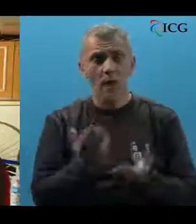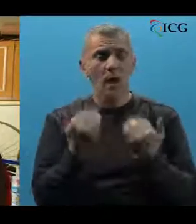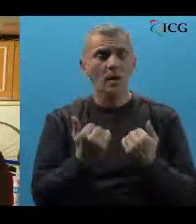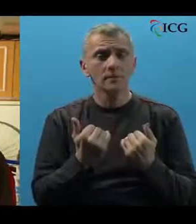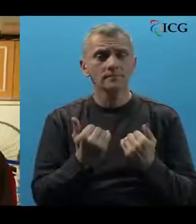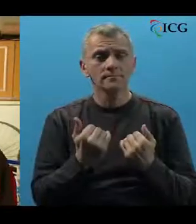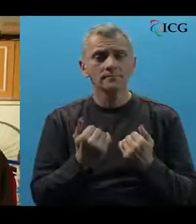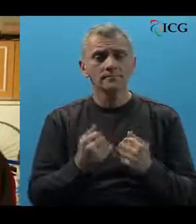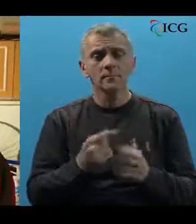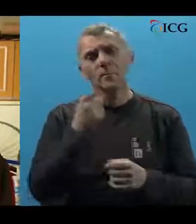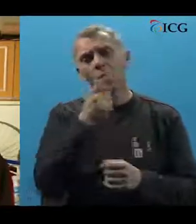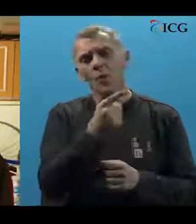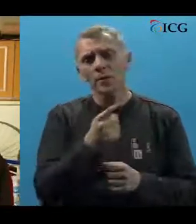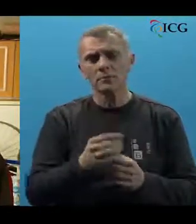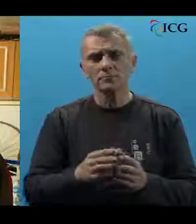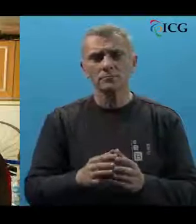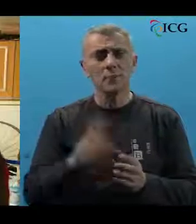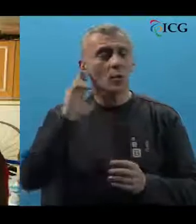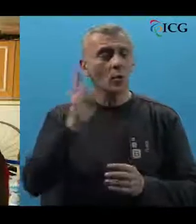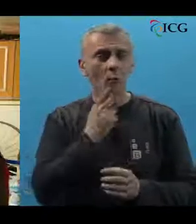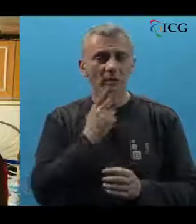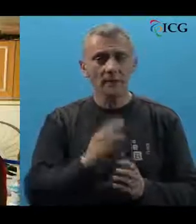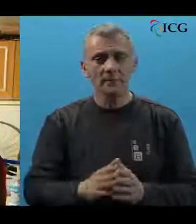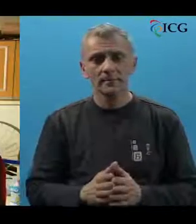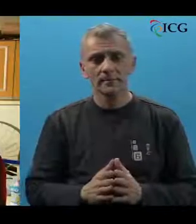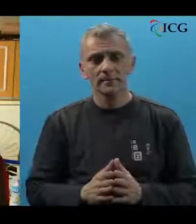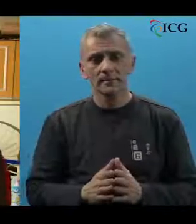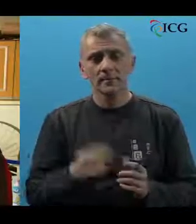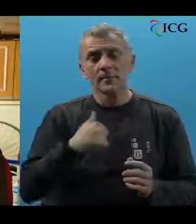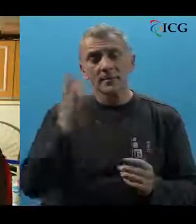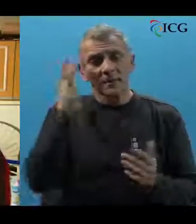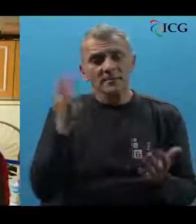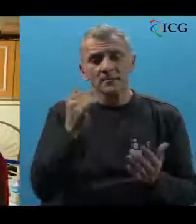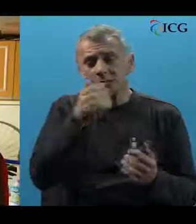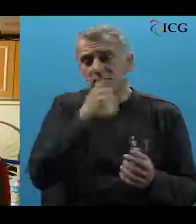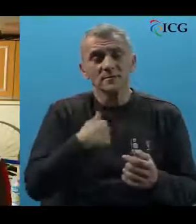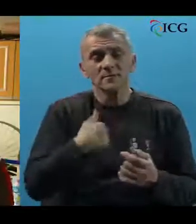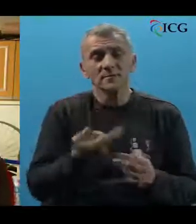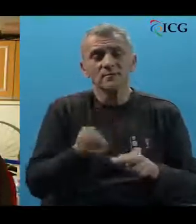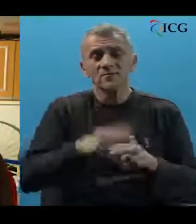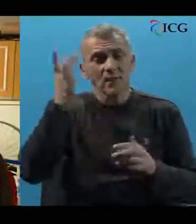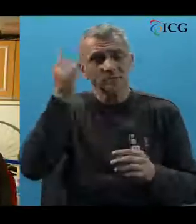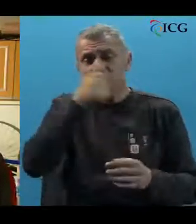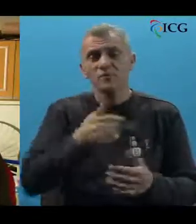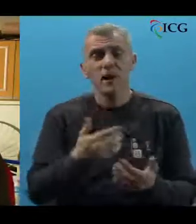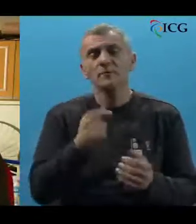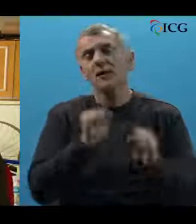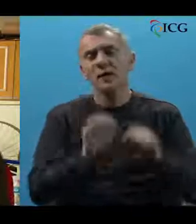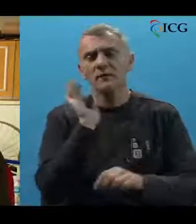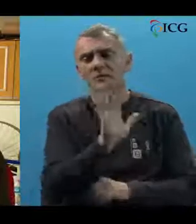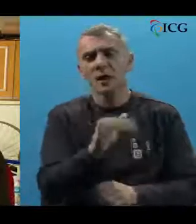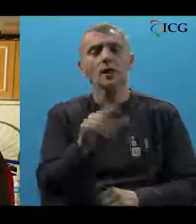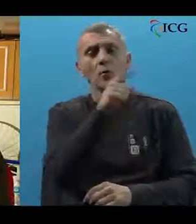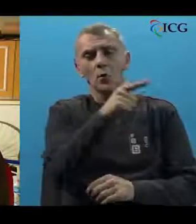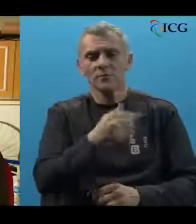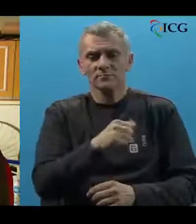pošto je on vuh nijen. I ne znamo, više nismo znali više šta bi nego tako kako je, on je